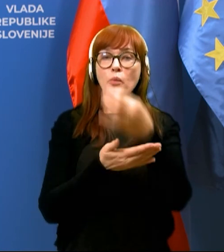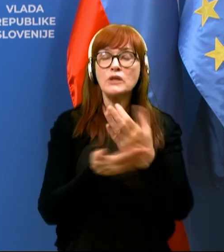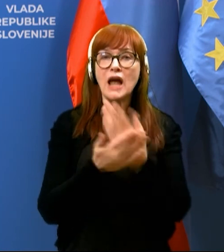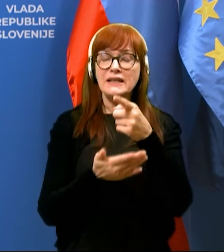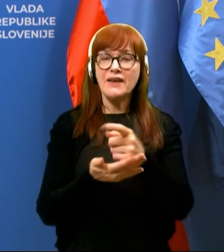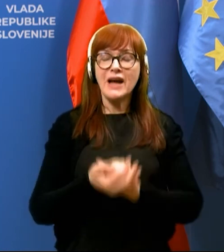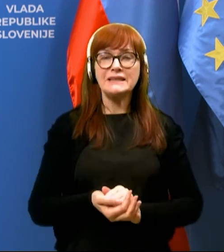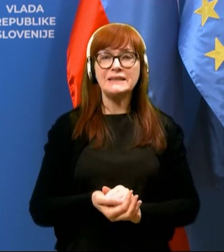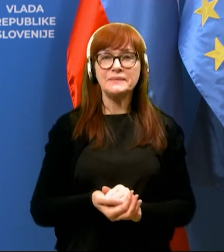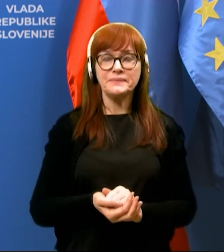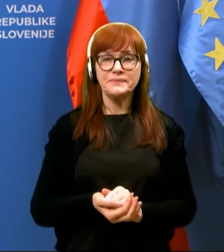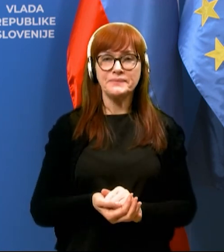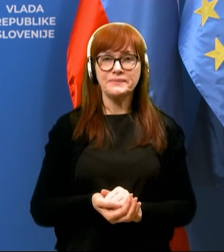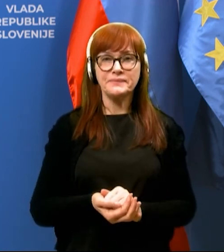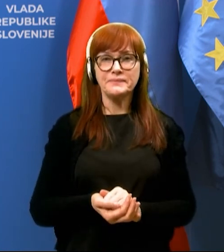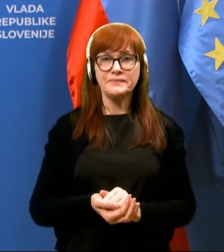Izvoljte.